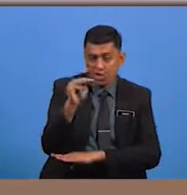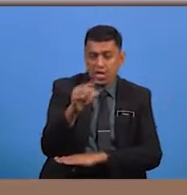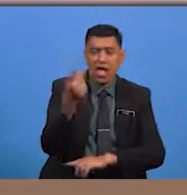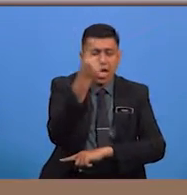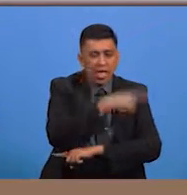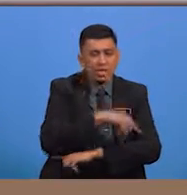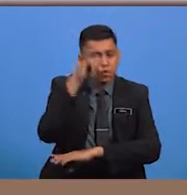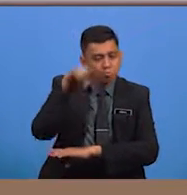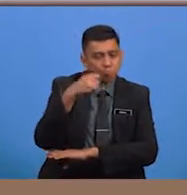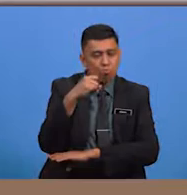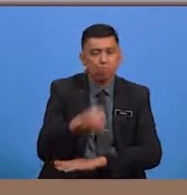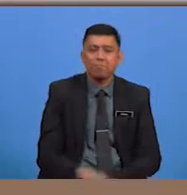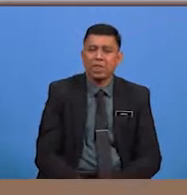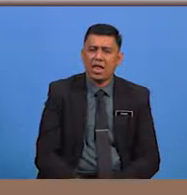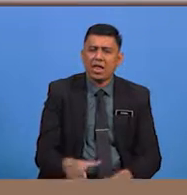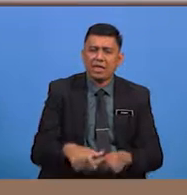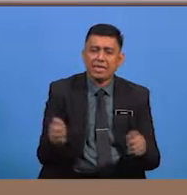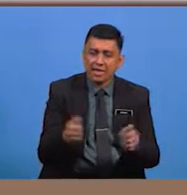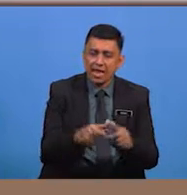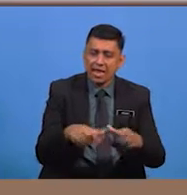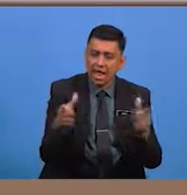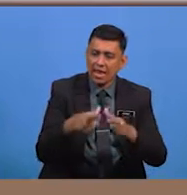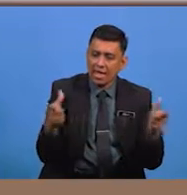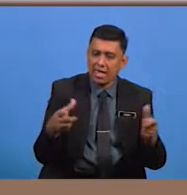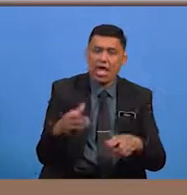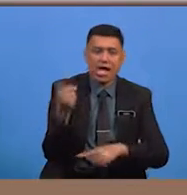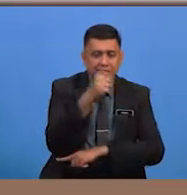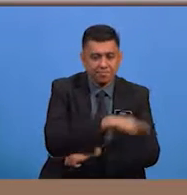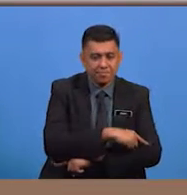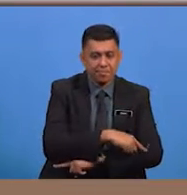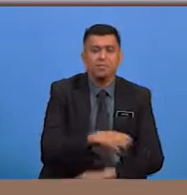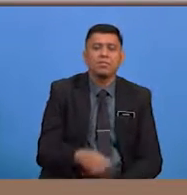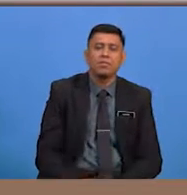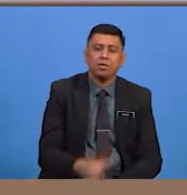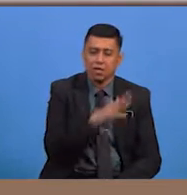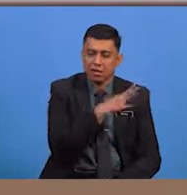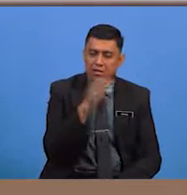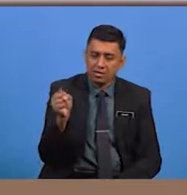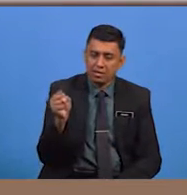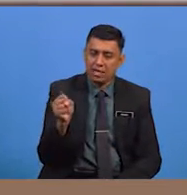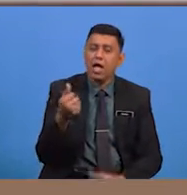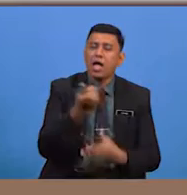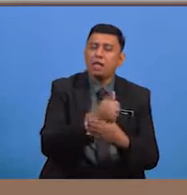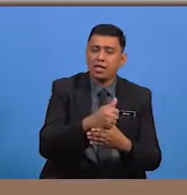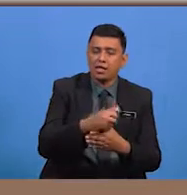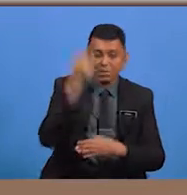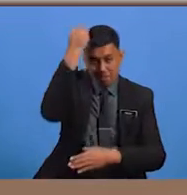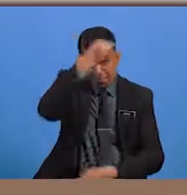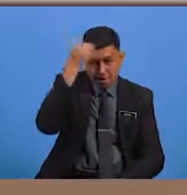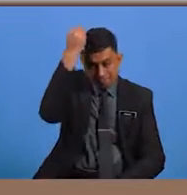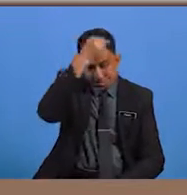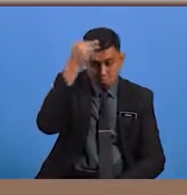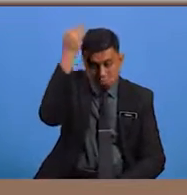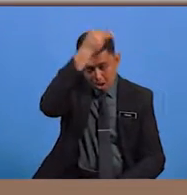hari Jumaat Berbanding hari-hari lain Serta di antara Nabi-Nabi Nabi